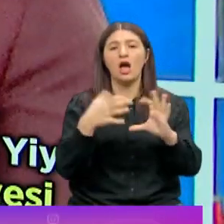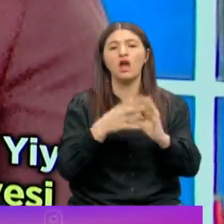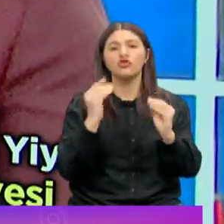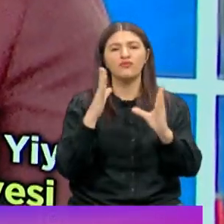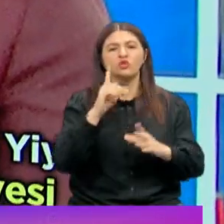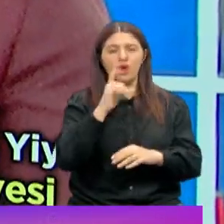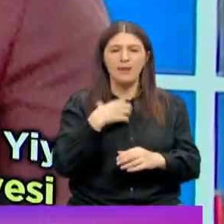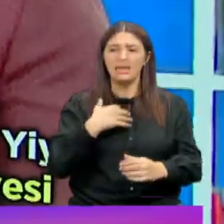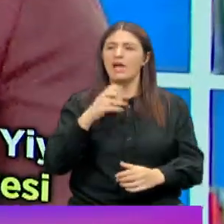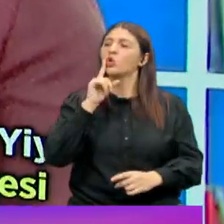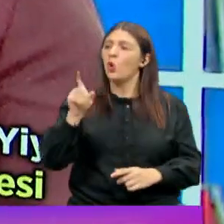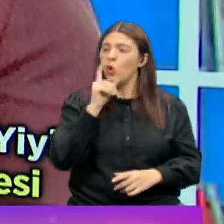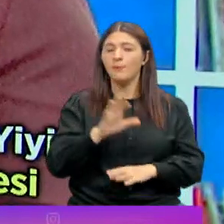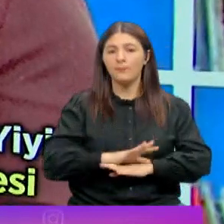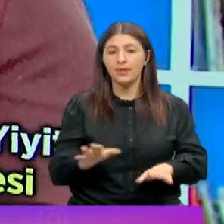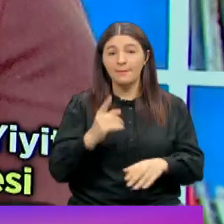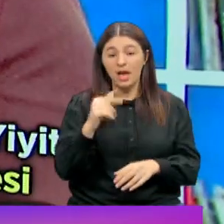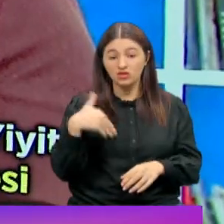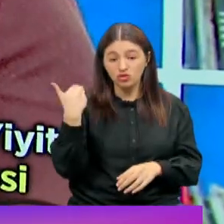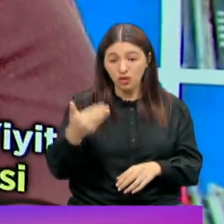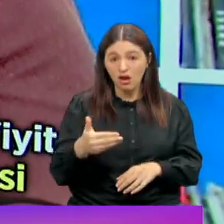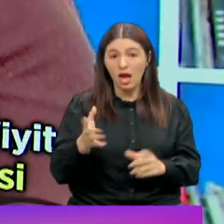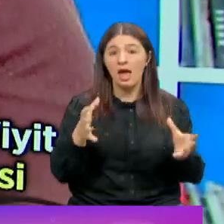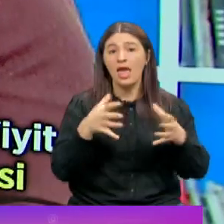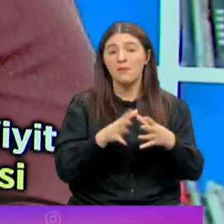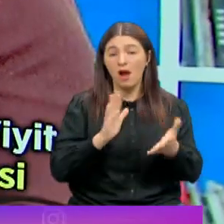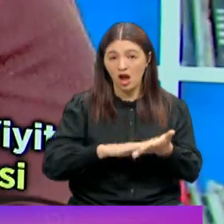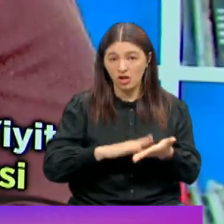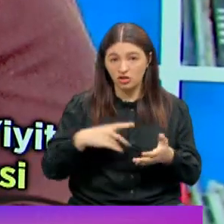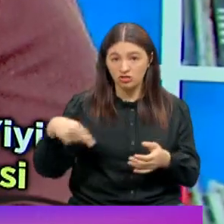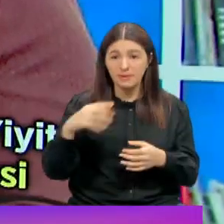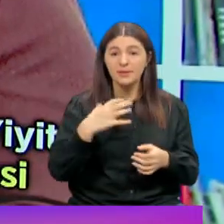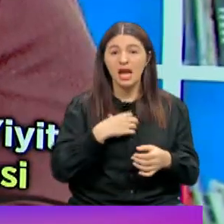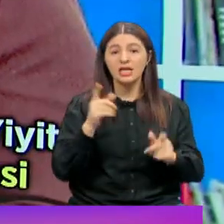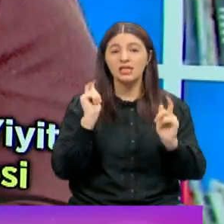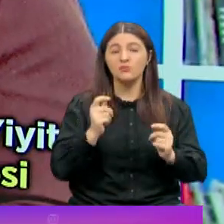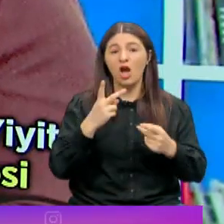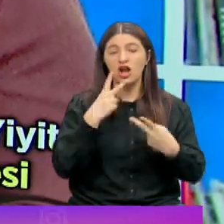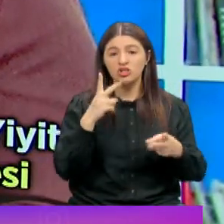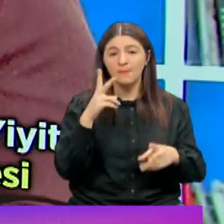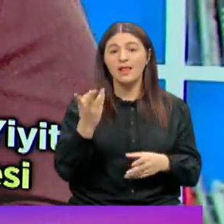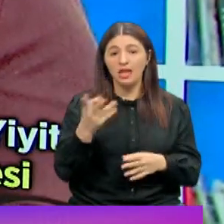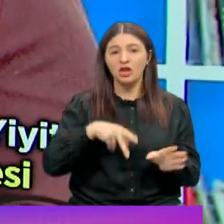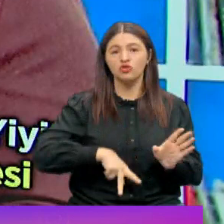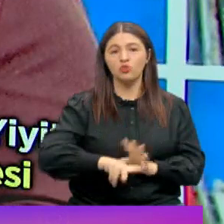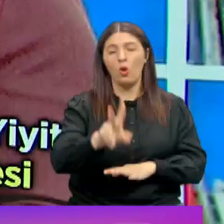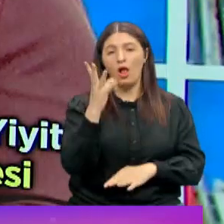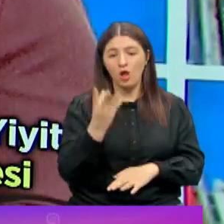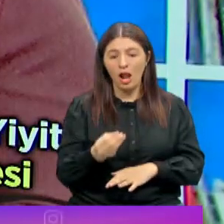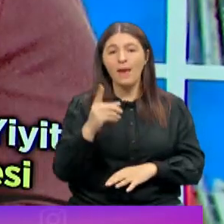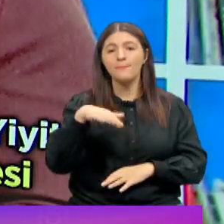pek çok soruyu kendisine yöneltmiştik. Biraz sonra ekip arkadaşlarım, kendisinin yaptığı açıklamalardan da yola çıkarak,